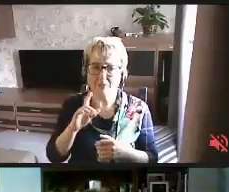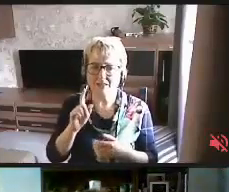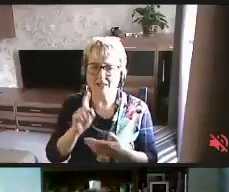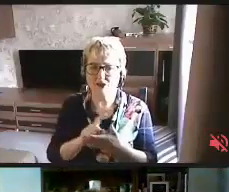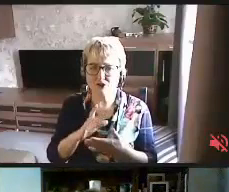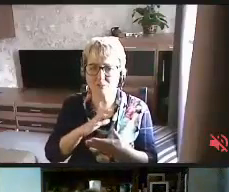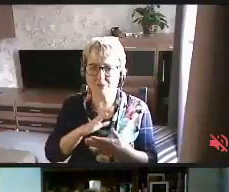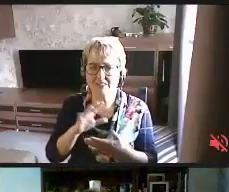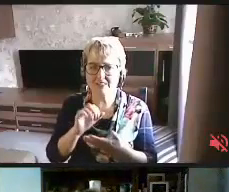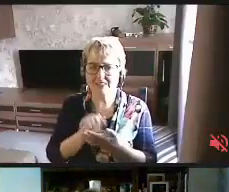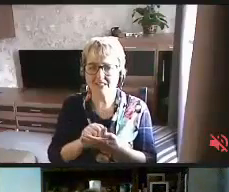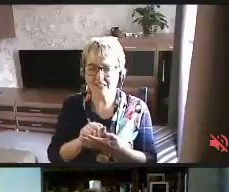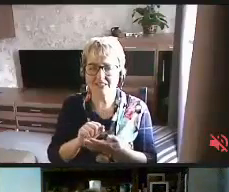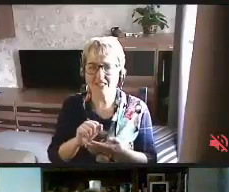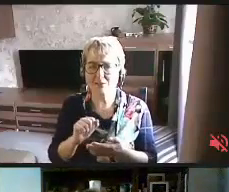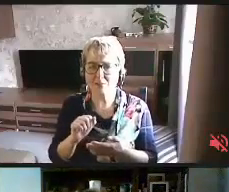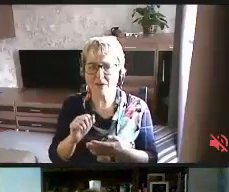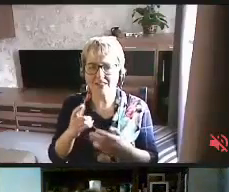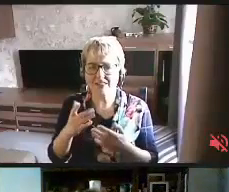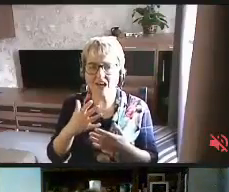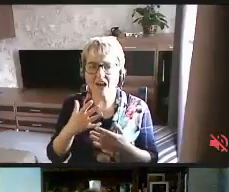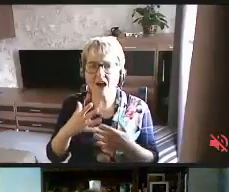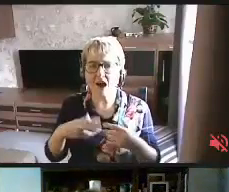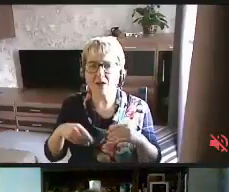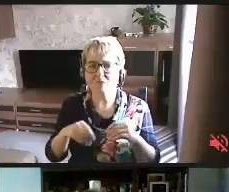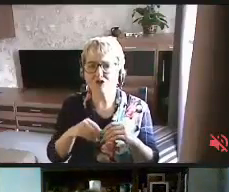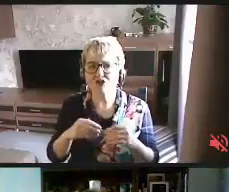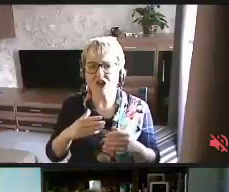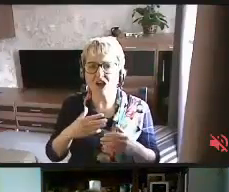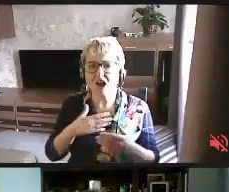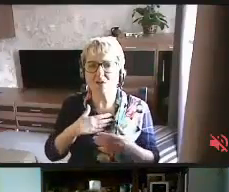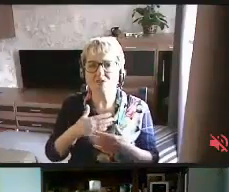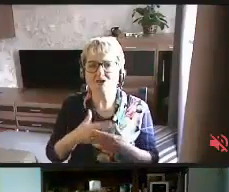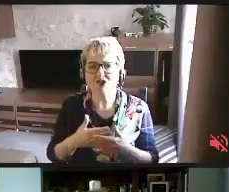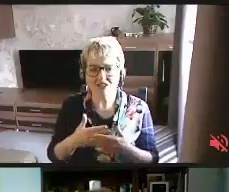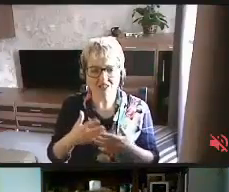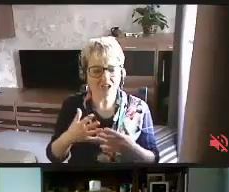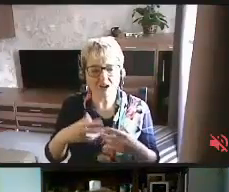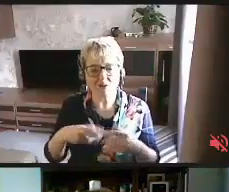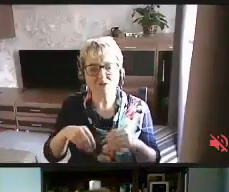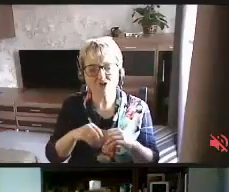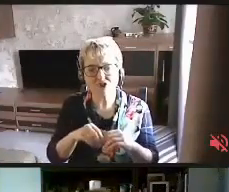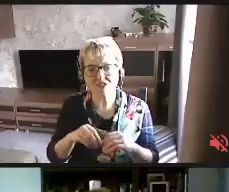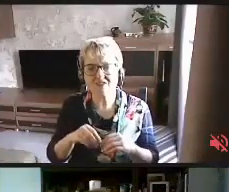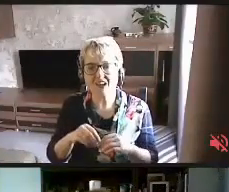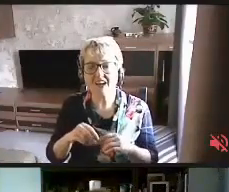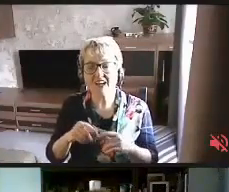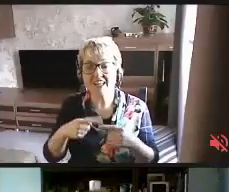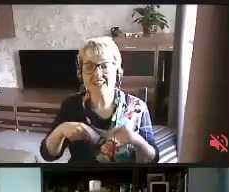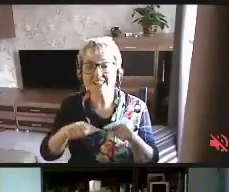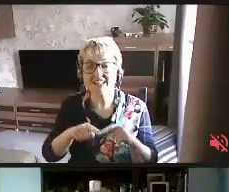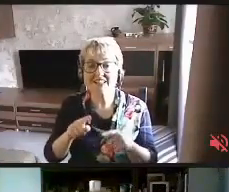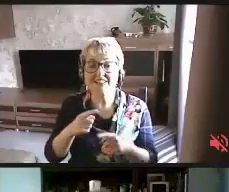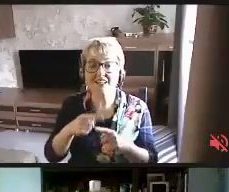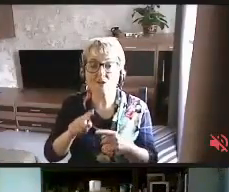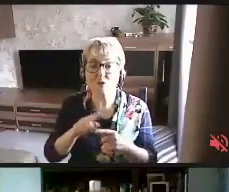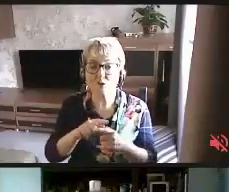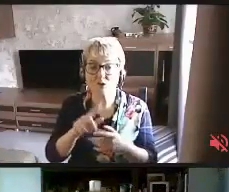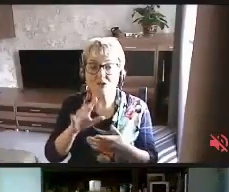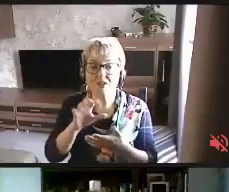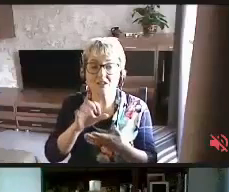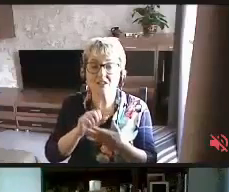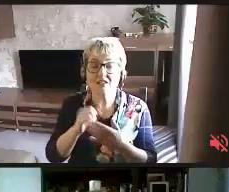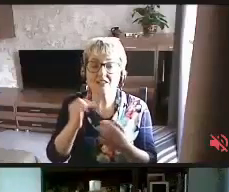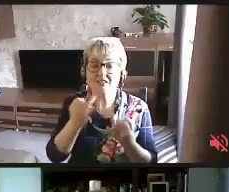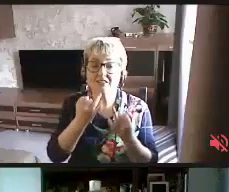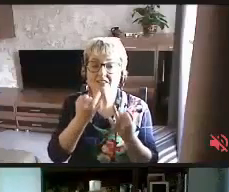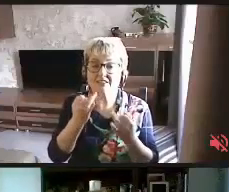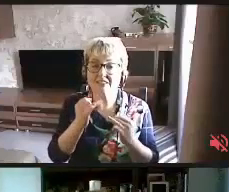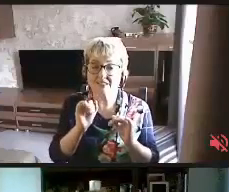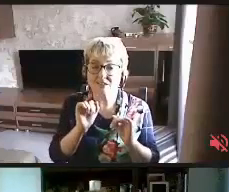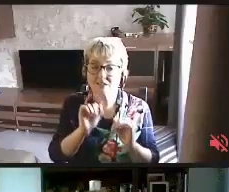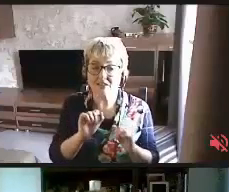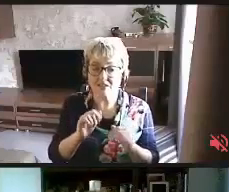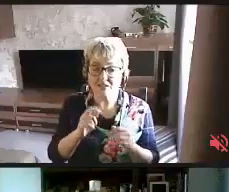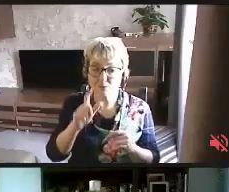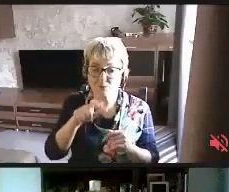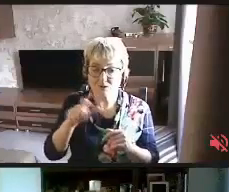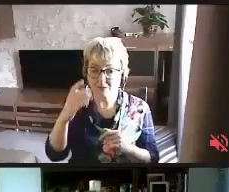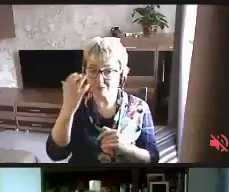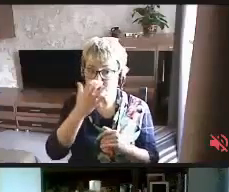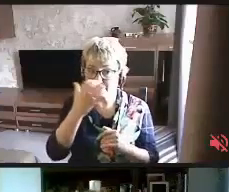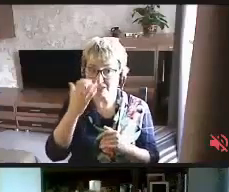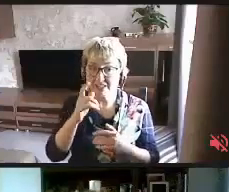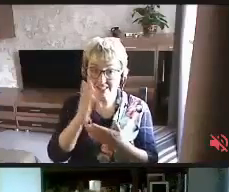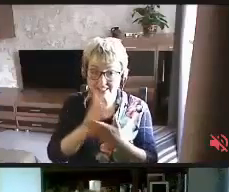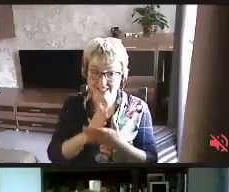заниматься общественная организация, которая отстаивает интегрессы людей с инвалидностью по зрению. России такая